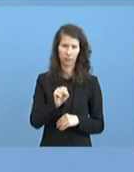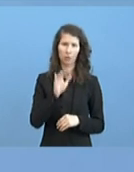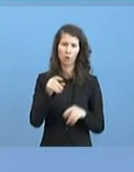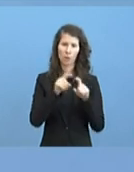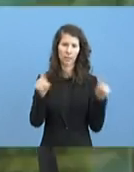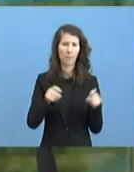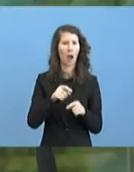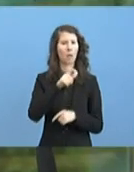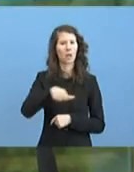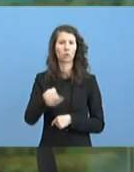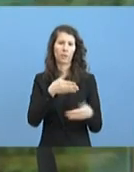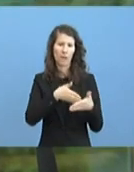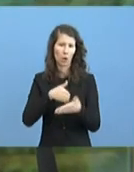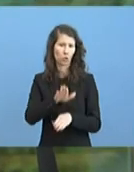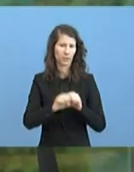Behinderung.